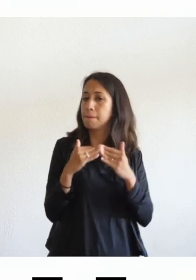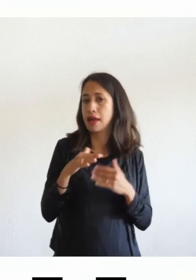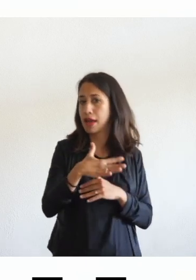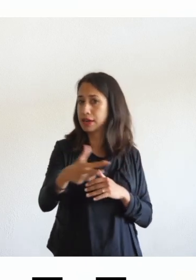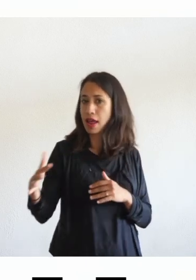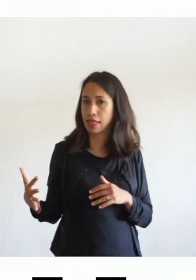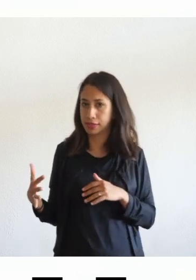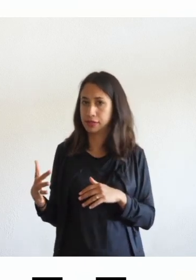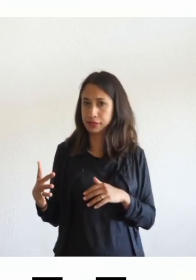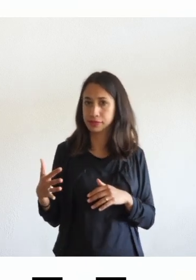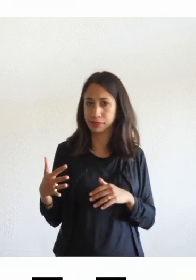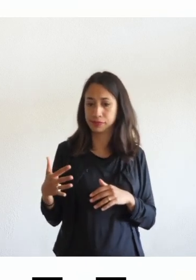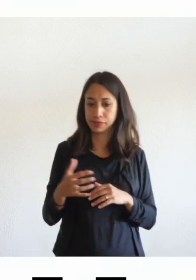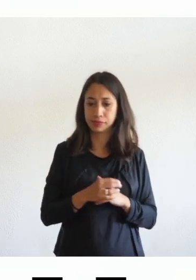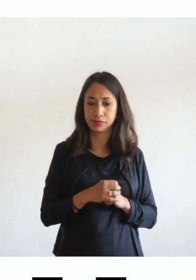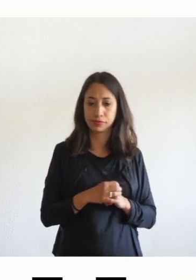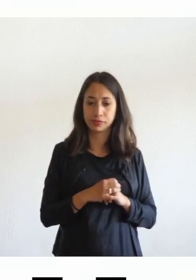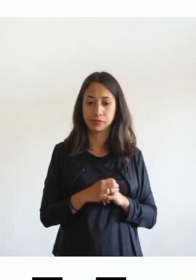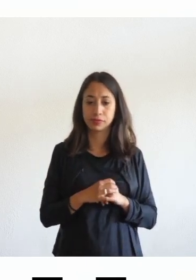compagni di studi.